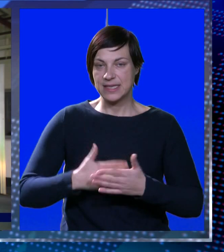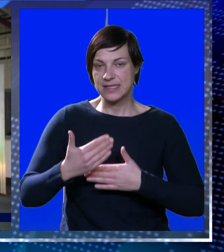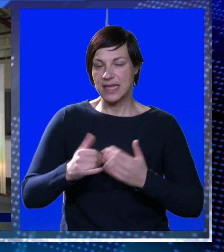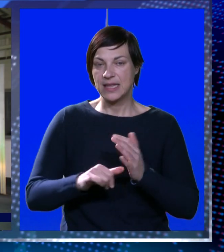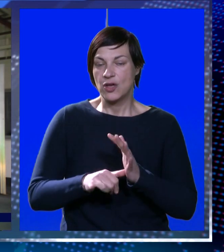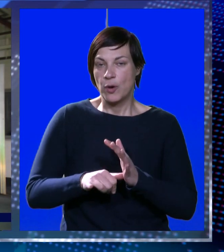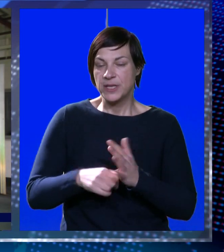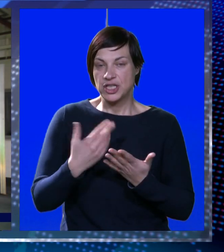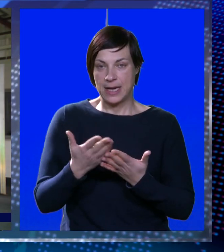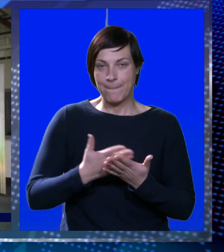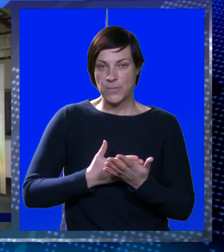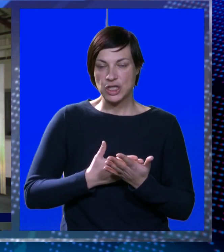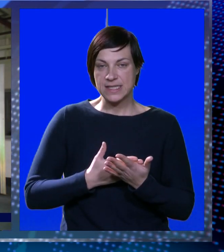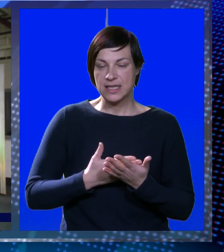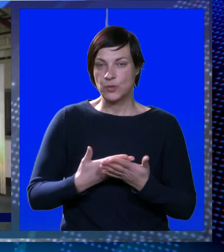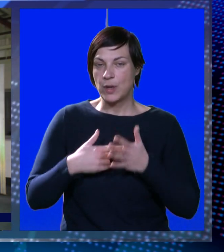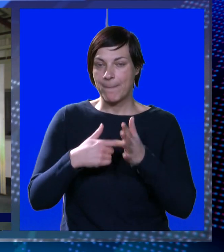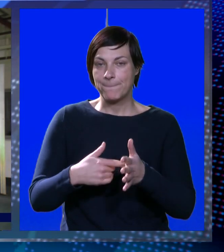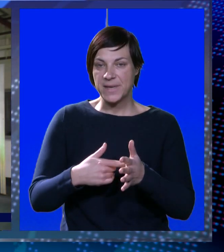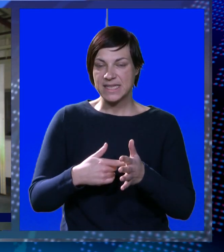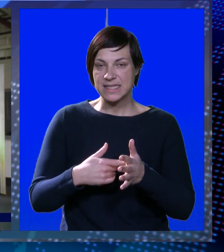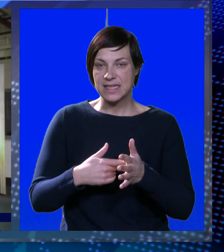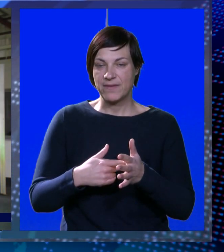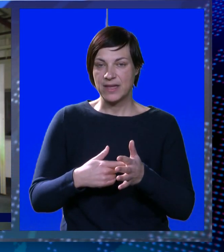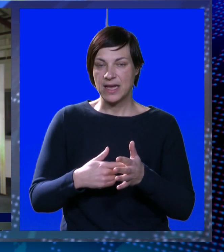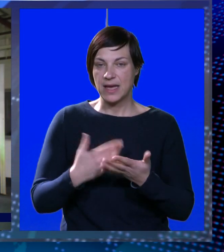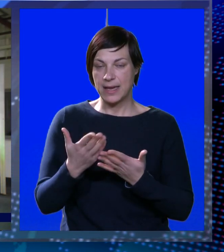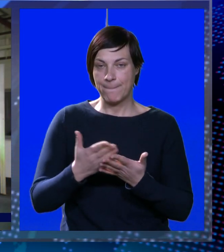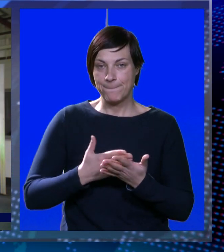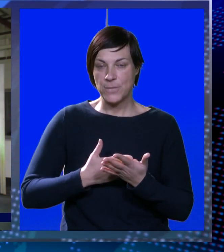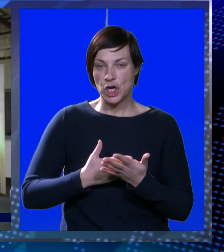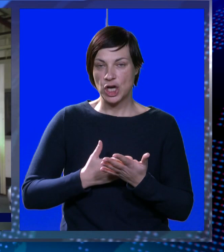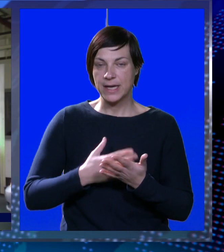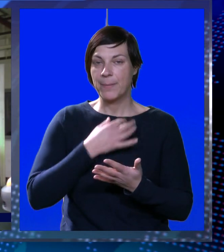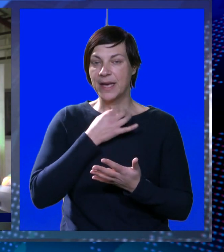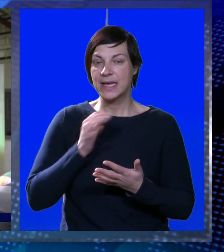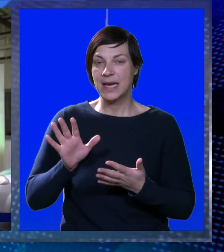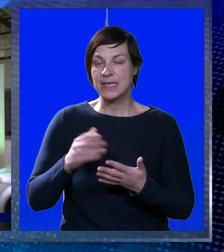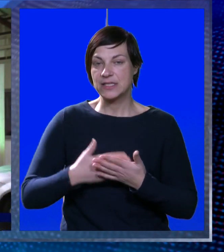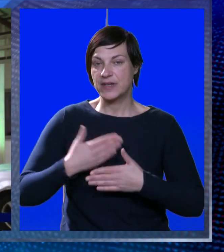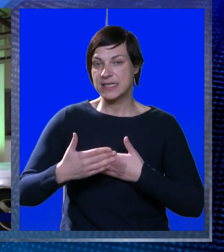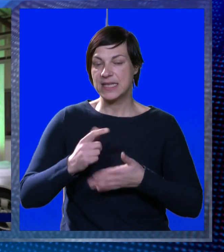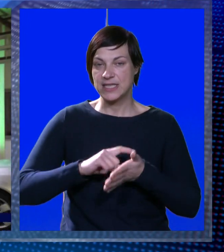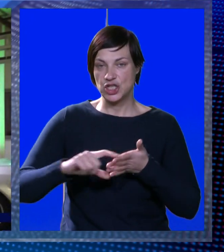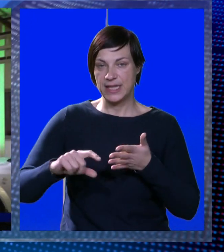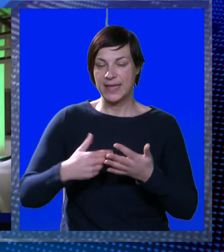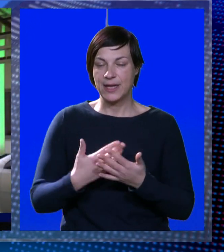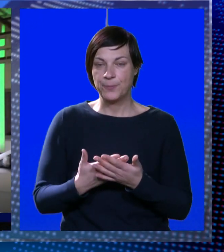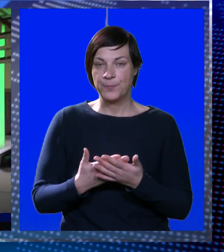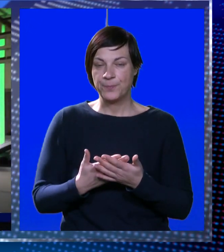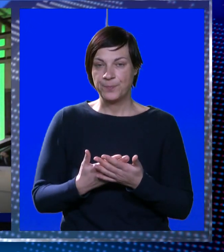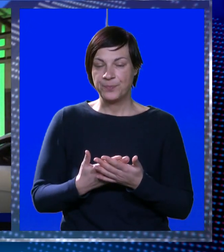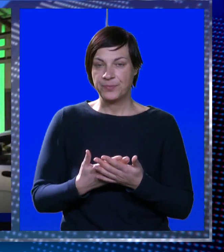sad slijedi uobičajena procedura, predstavljanje plana i programa i glasovanje sljedeći tjedan.